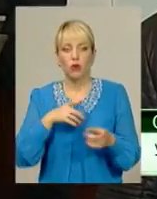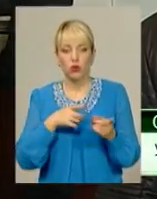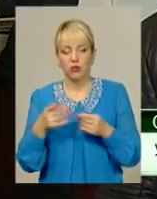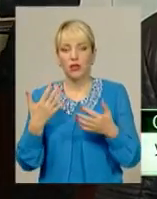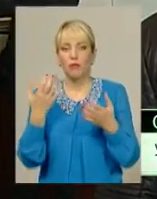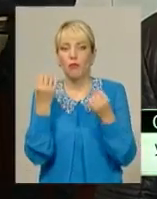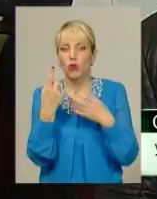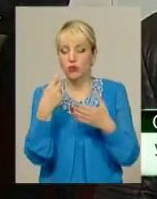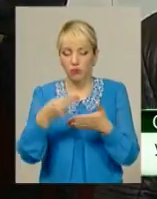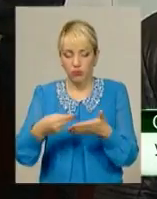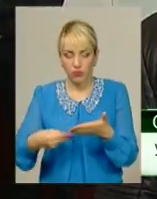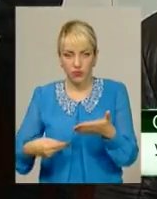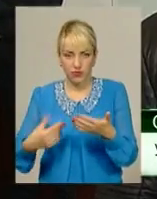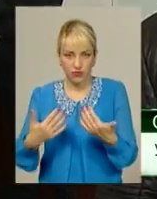наказів.